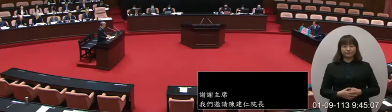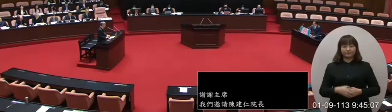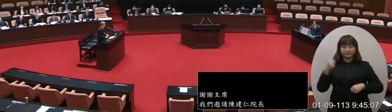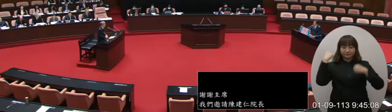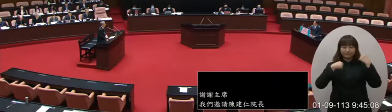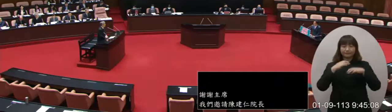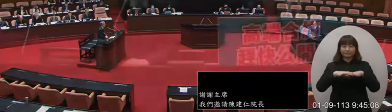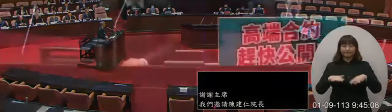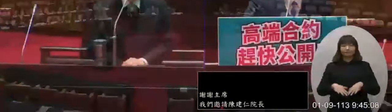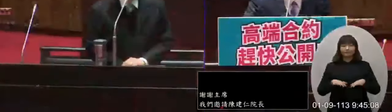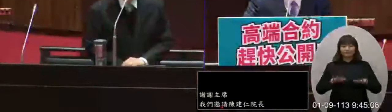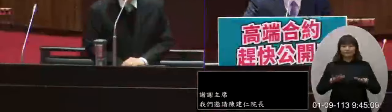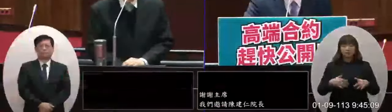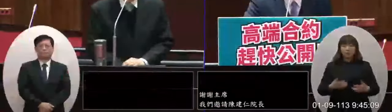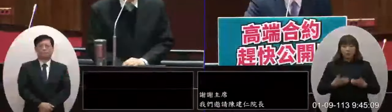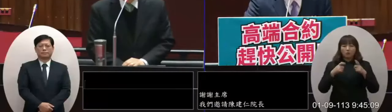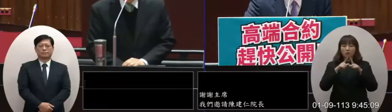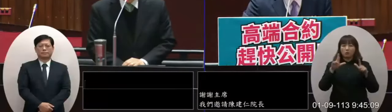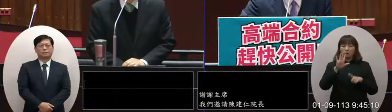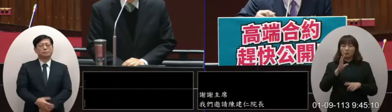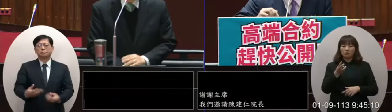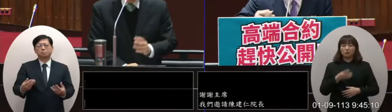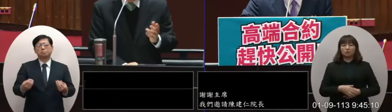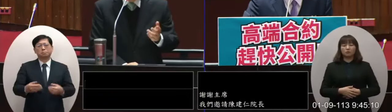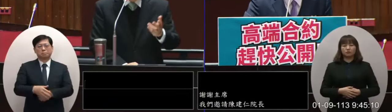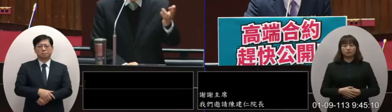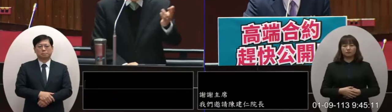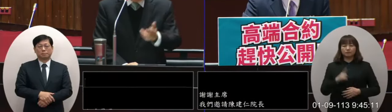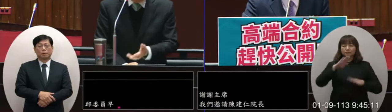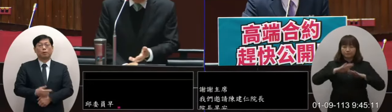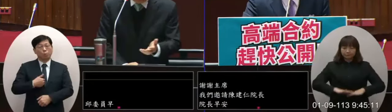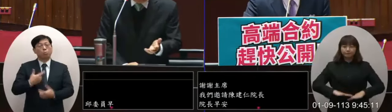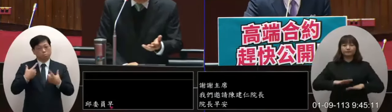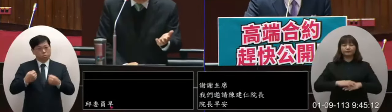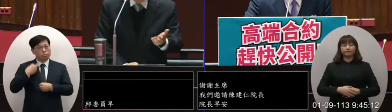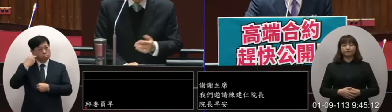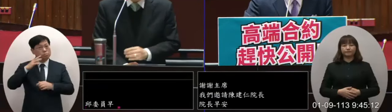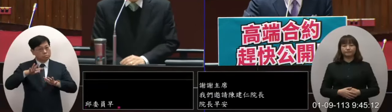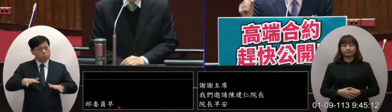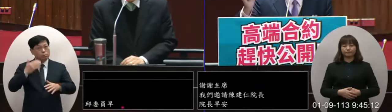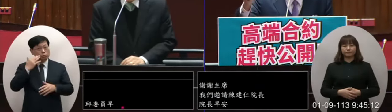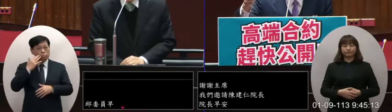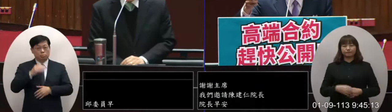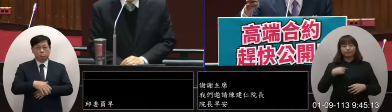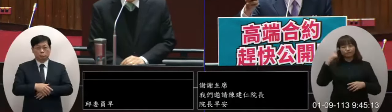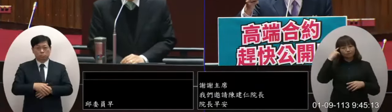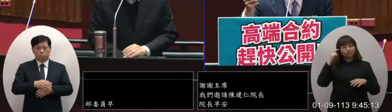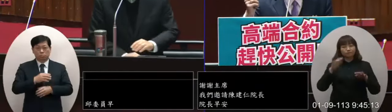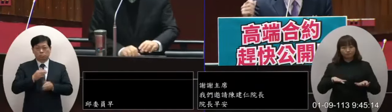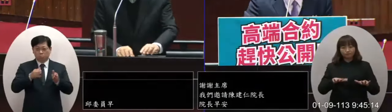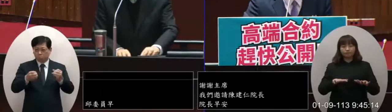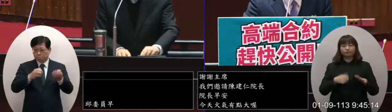長早安 今天火氣有點大沒有 我因為我覺得今天如果大家都來